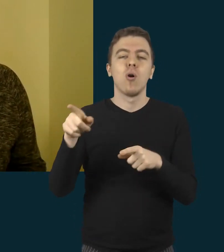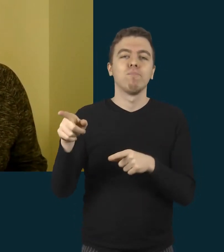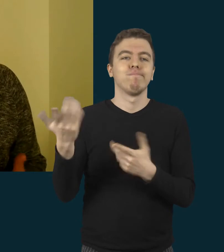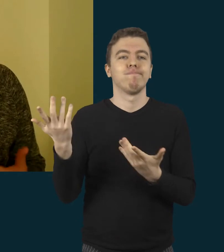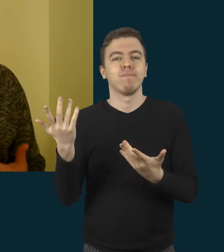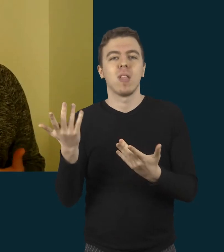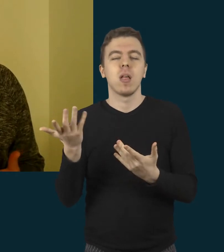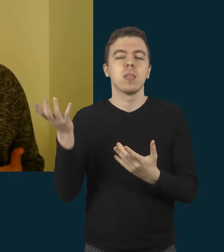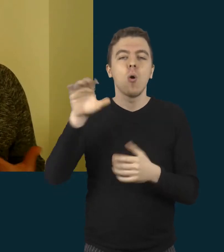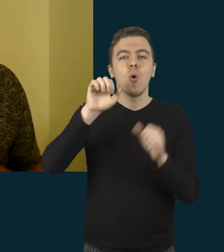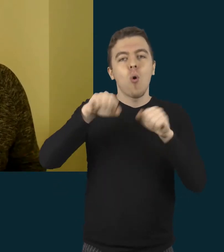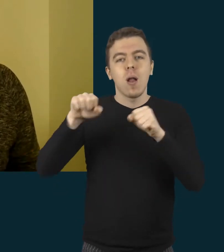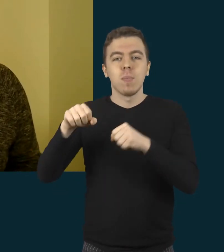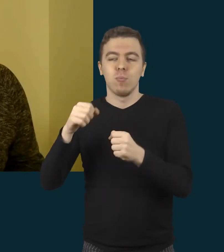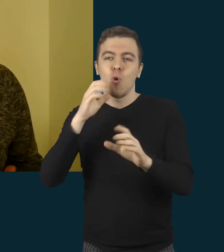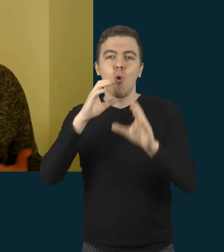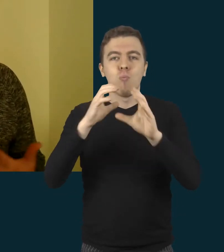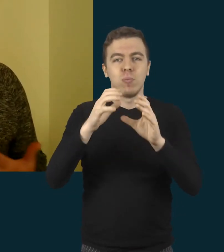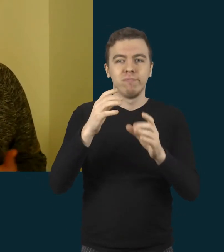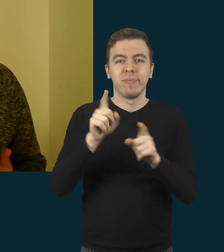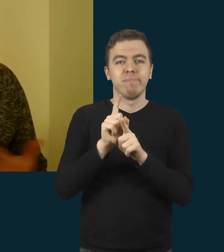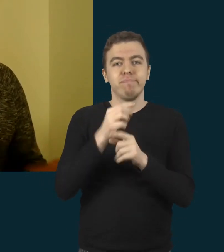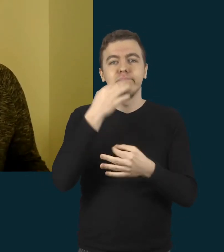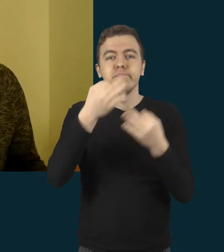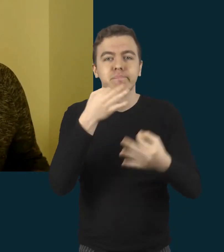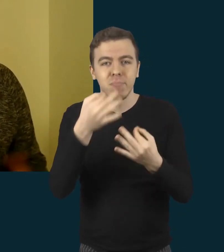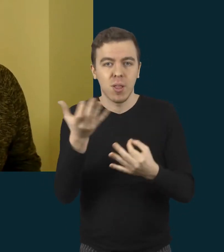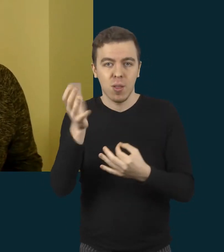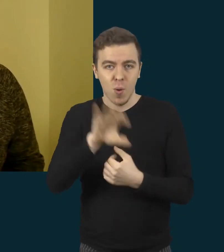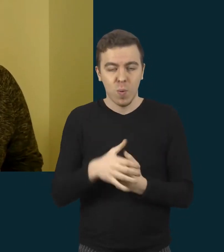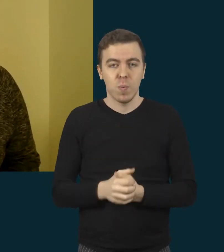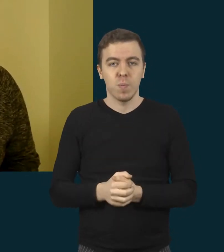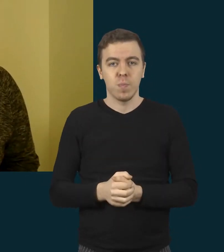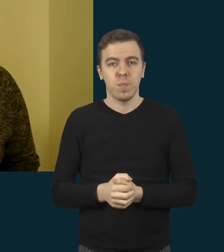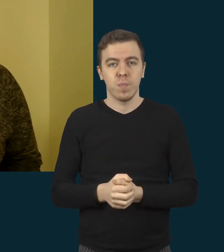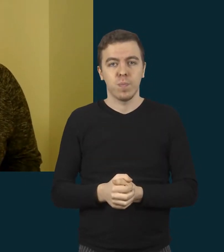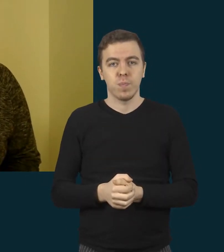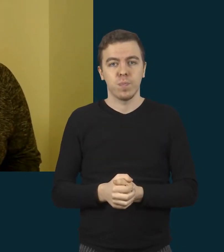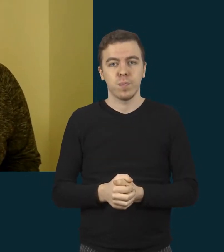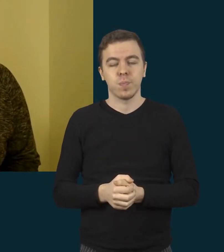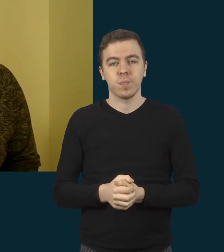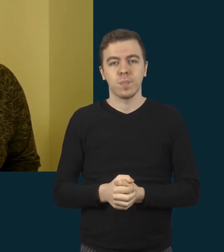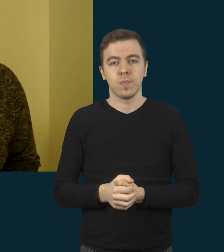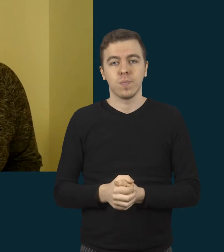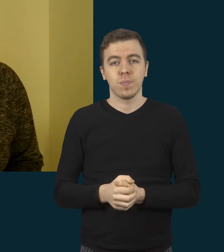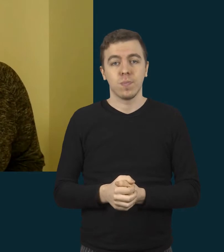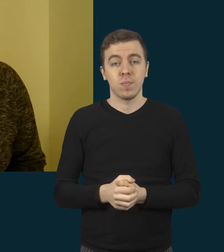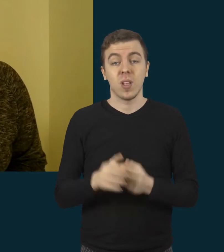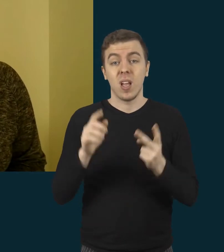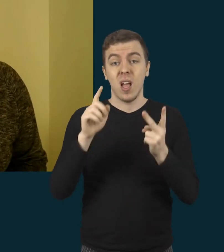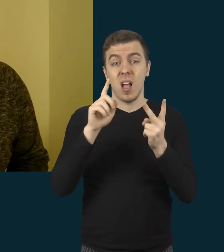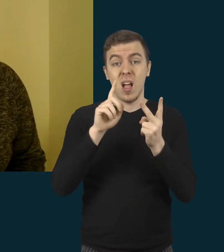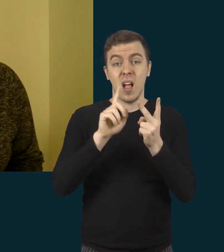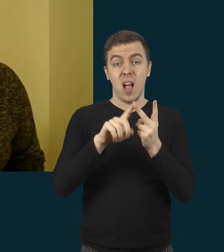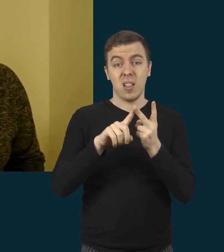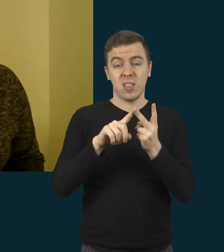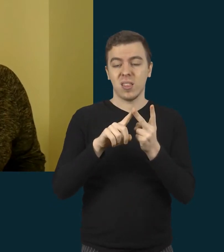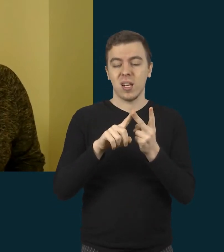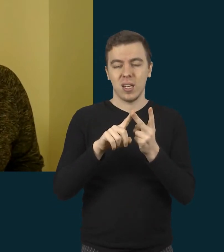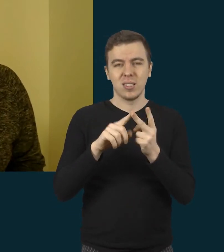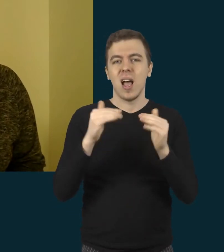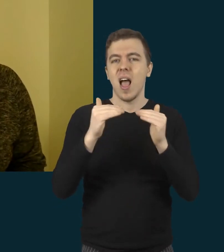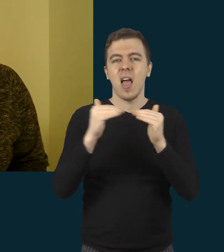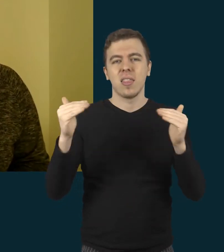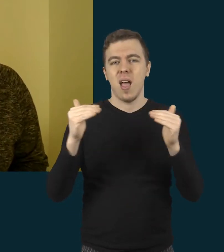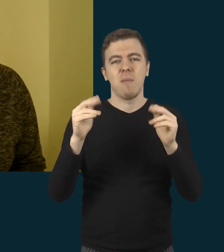daugiau galimybės komunikuoti. Ar simboliais, gestų. Tai antras modelio etapas